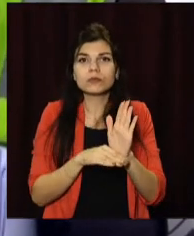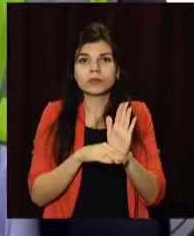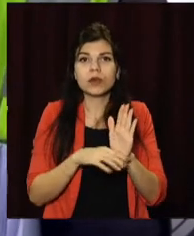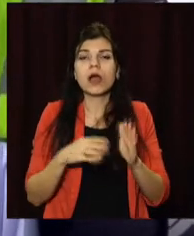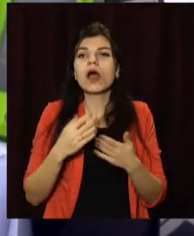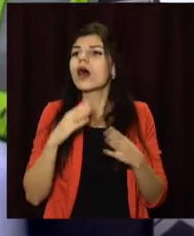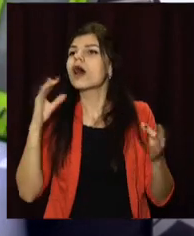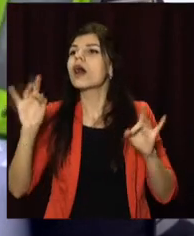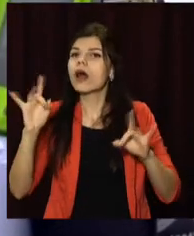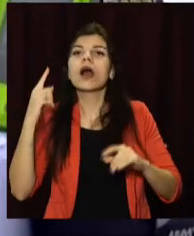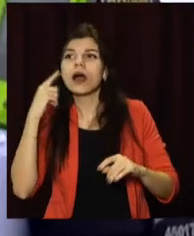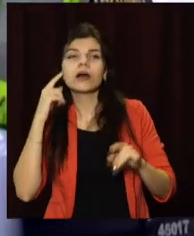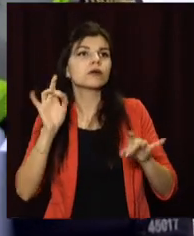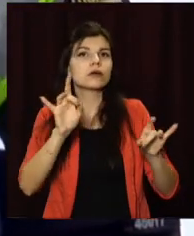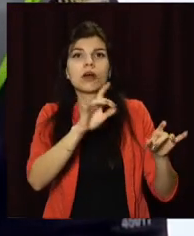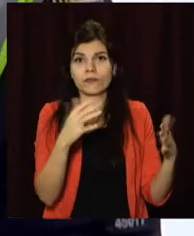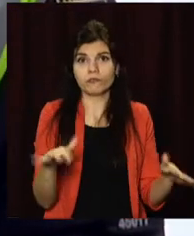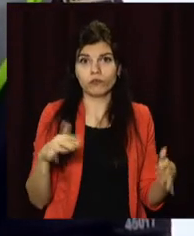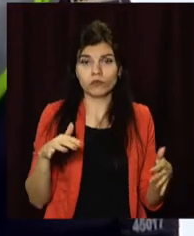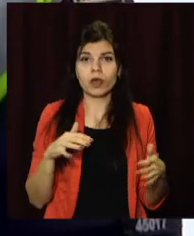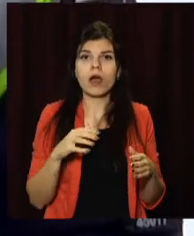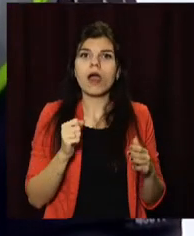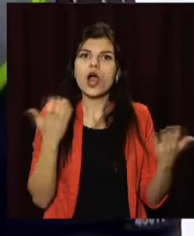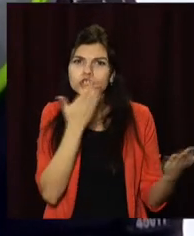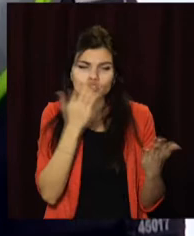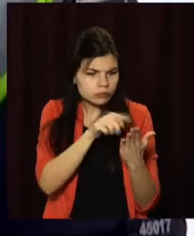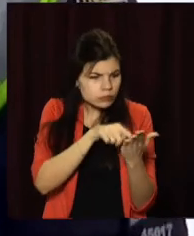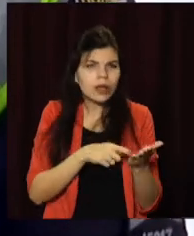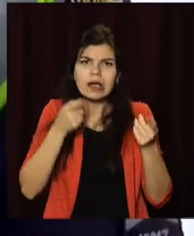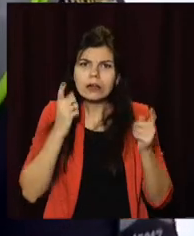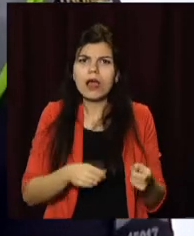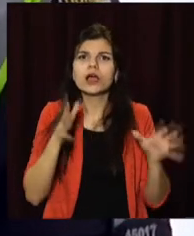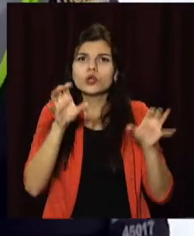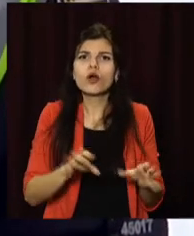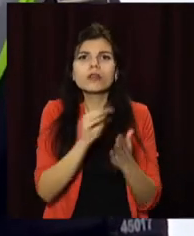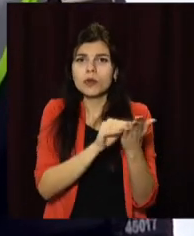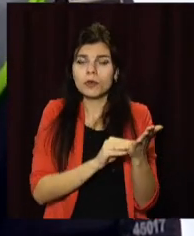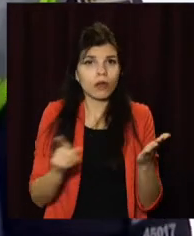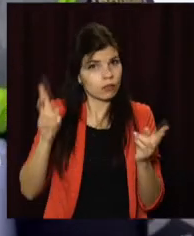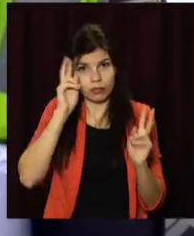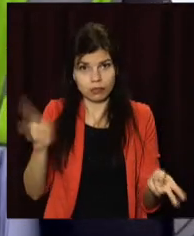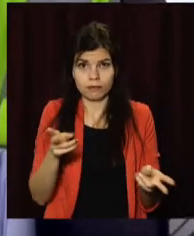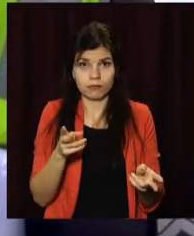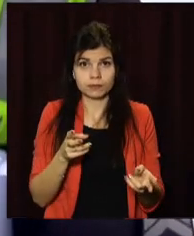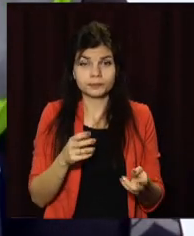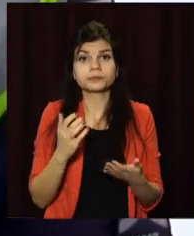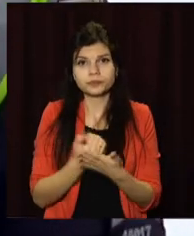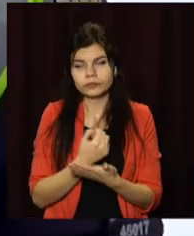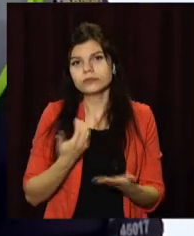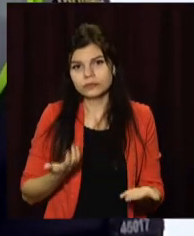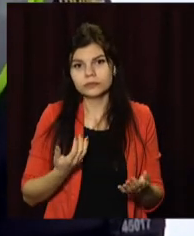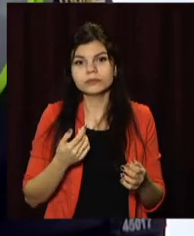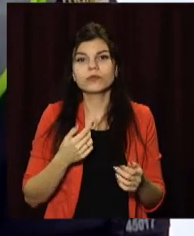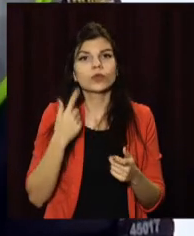вимоги, які потрібні. А ті, які реально прописані в законодавстві, вони їх не знають. Тому доводиться більше